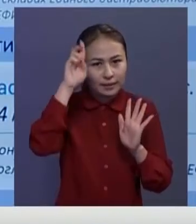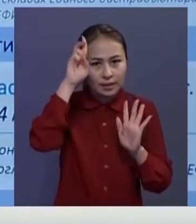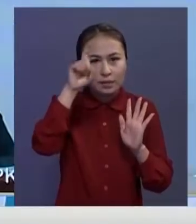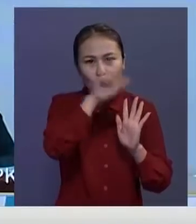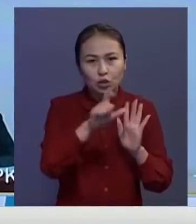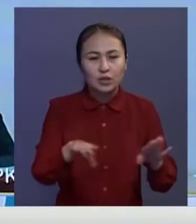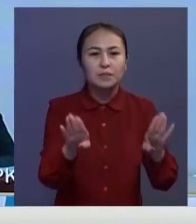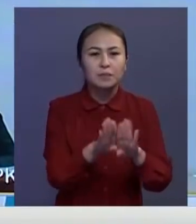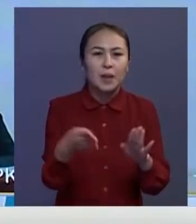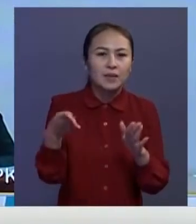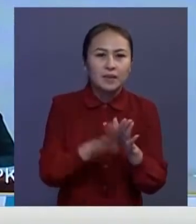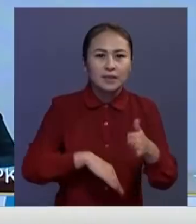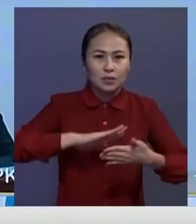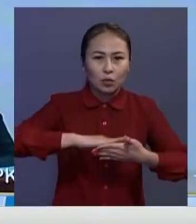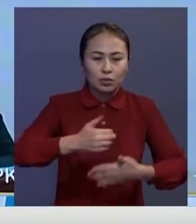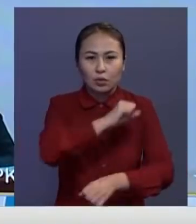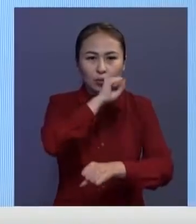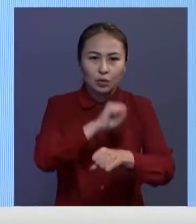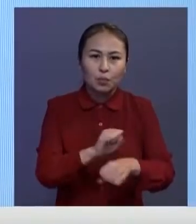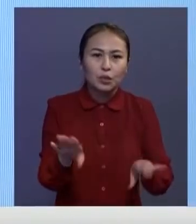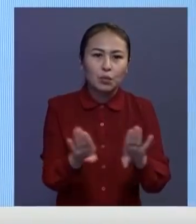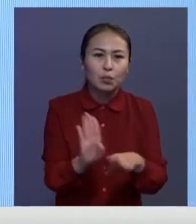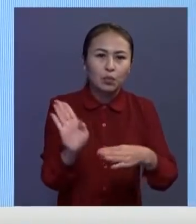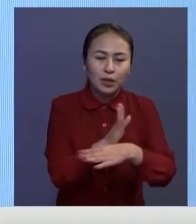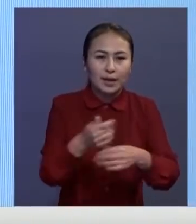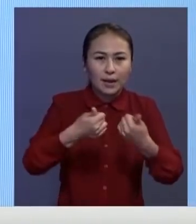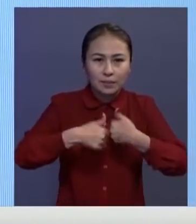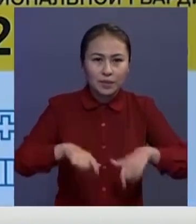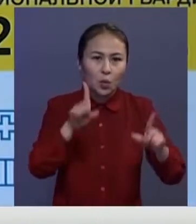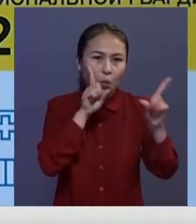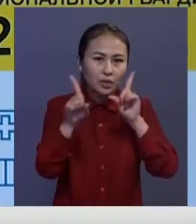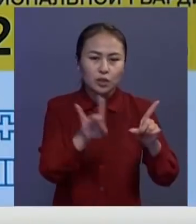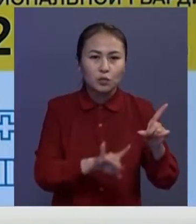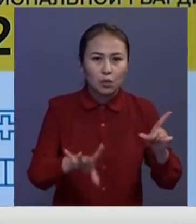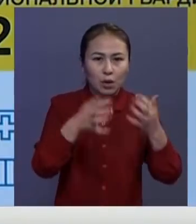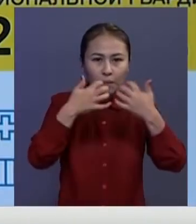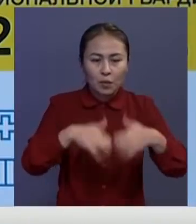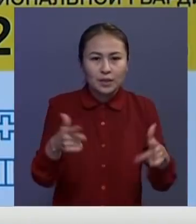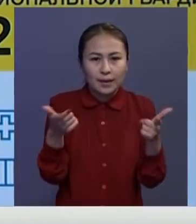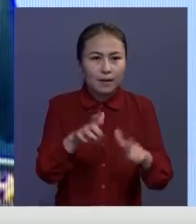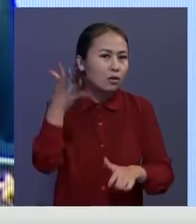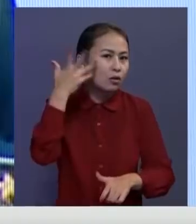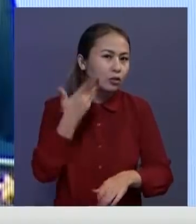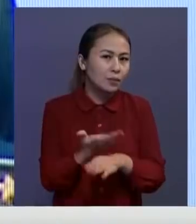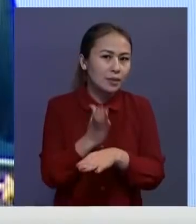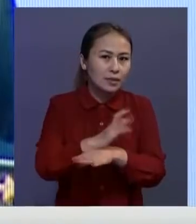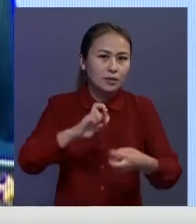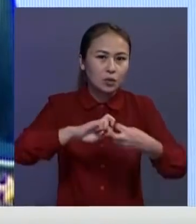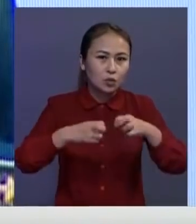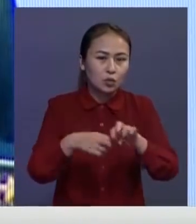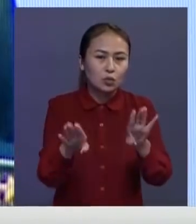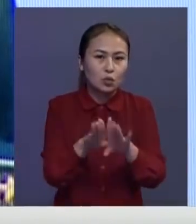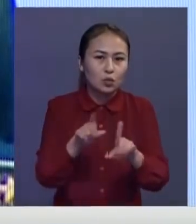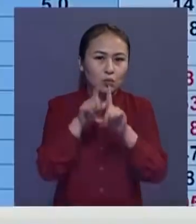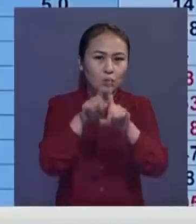елдің азаматтар үшінді визасыз режим тұқтатлады. Бұдан бөлік комиссия отырысында республика бойынша карантиндік шараларды қүшетіу мәселесі де